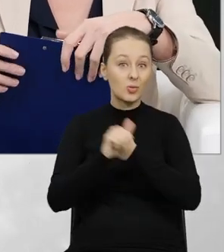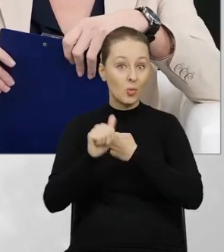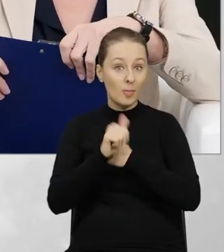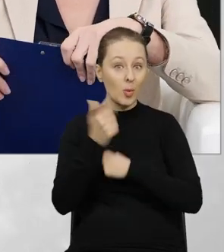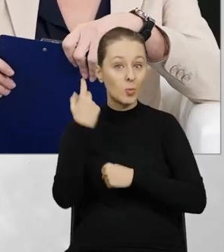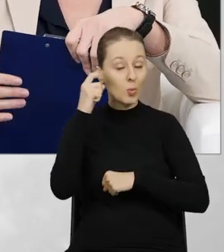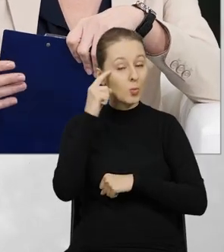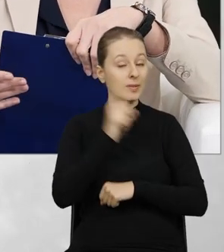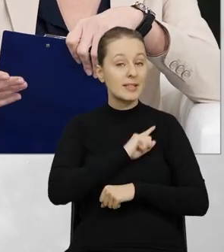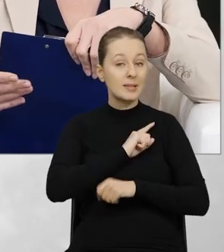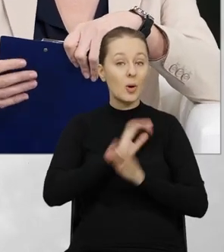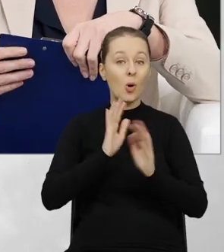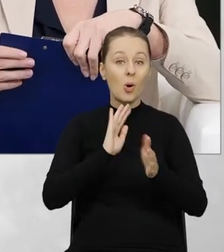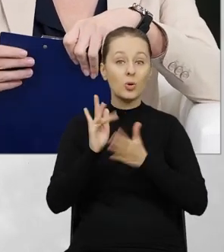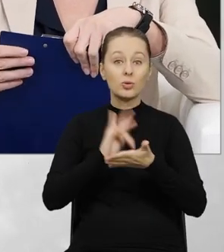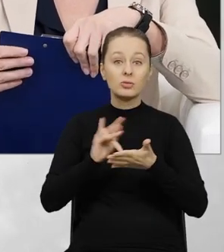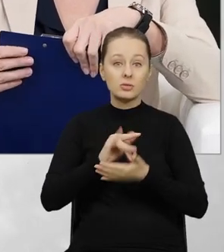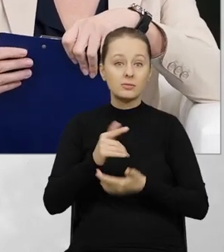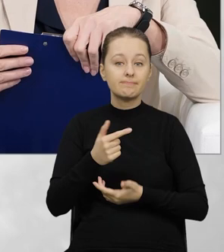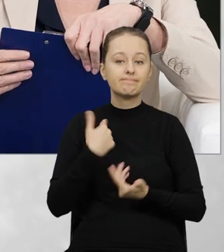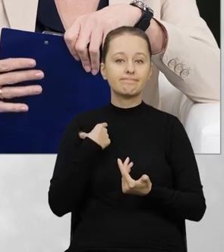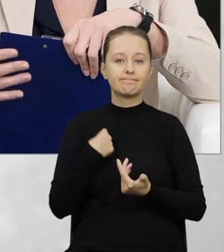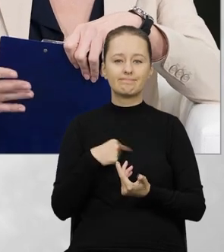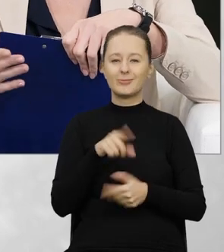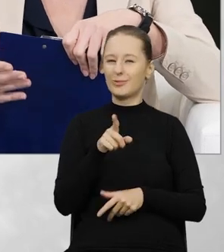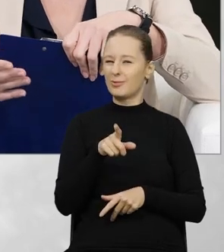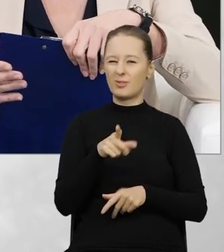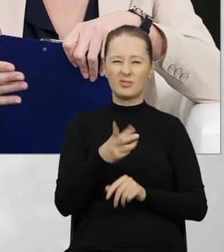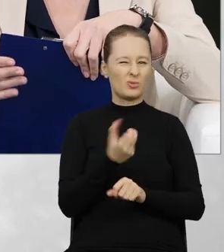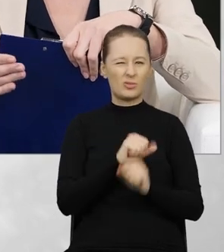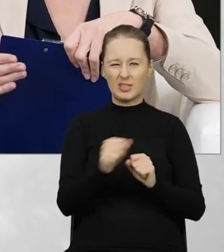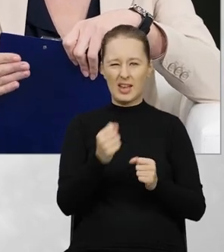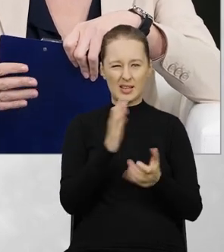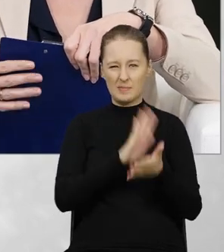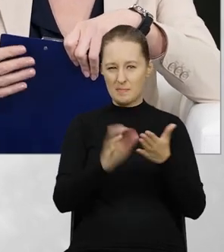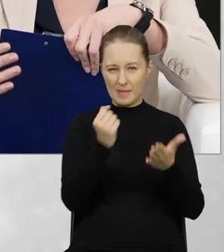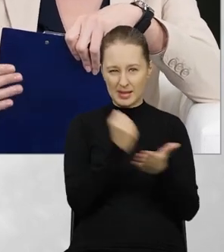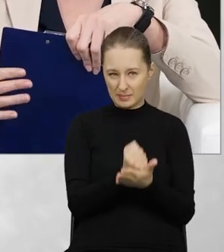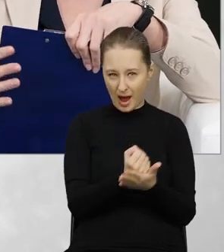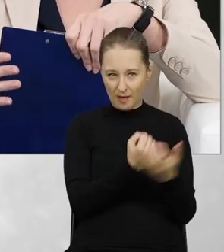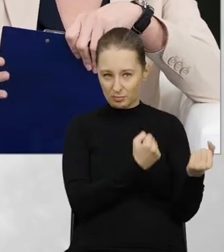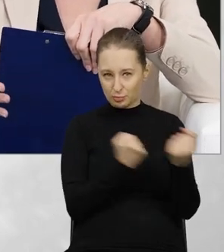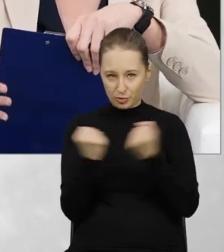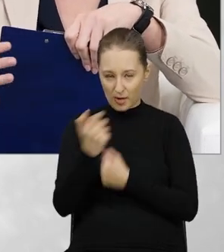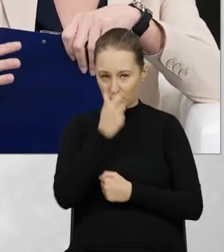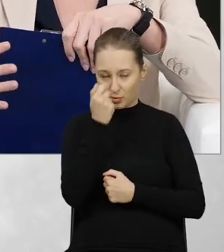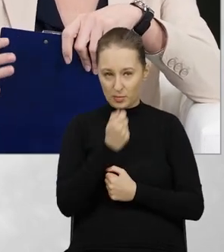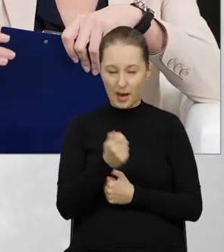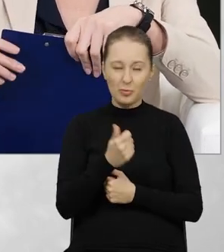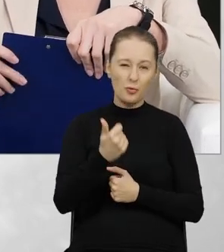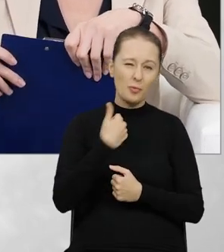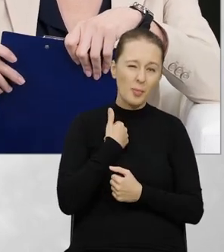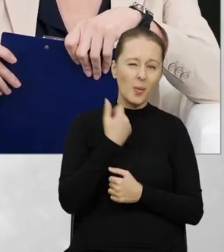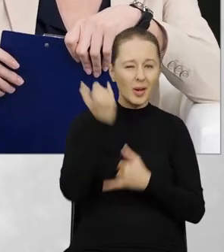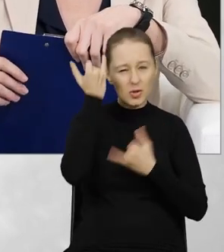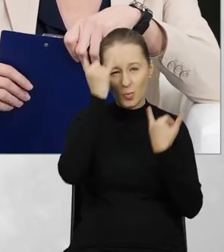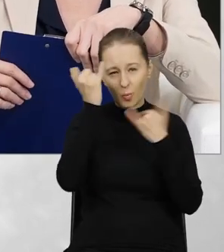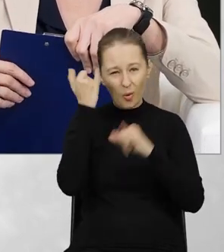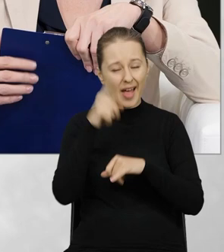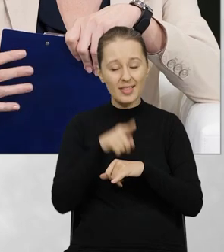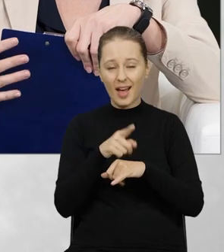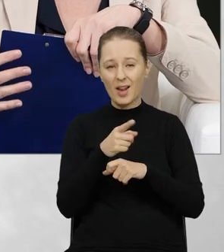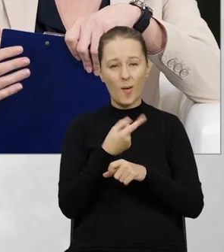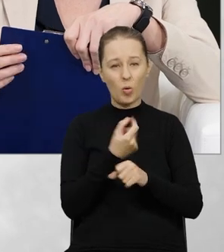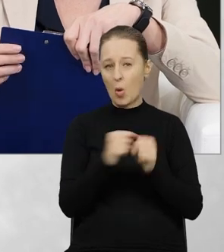dokumentów Główny Inspektor Ochrony Środowiska stwierdza, że no nie mamy do czynienia z nielegalnym przemieszczaniem odpadów, że były pewne naruszenia, ale jednak